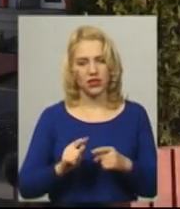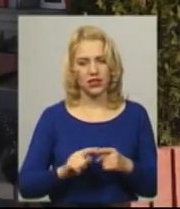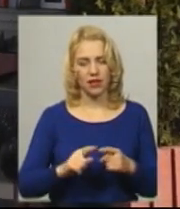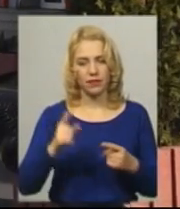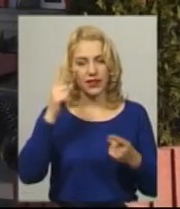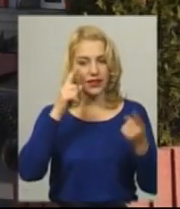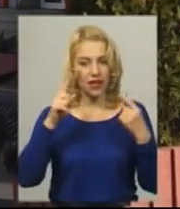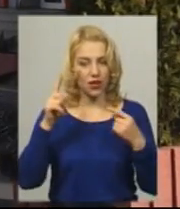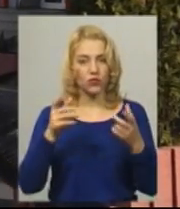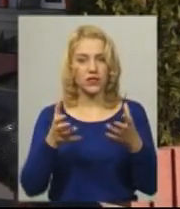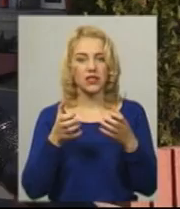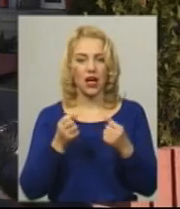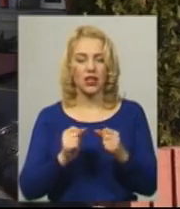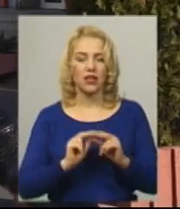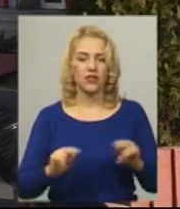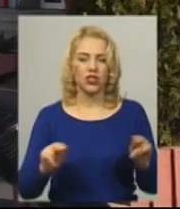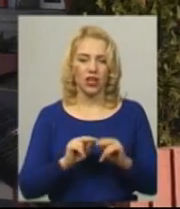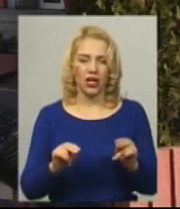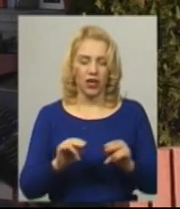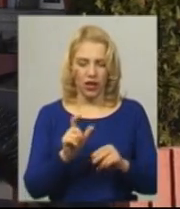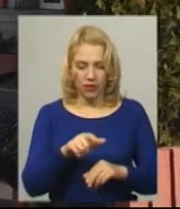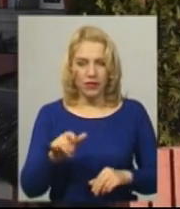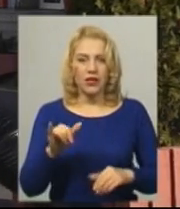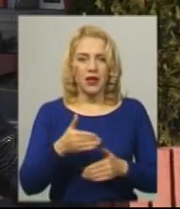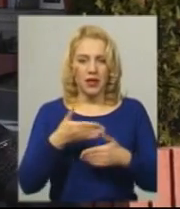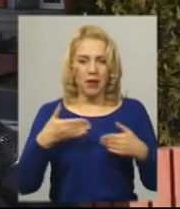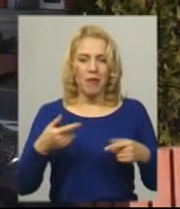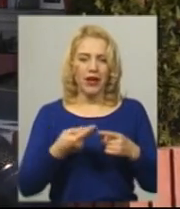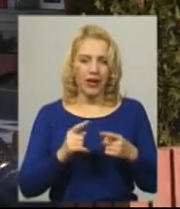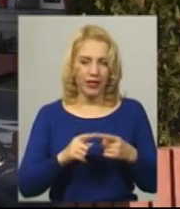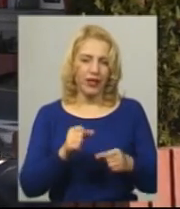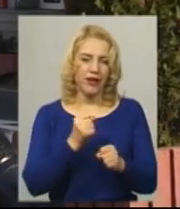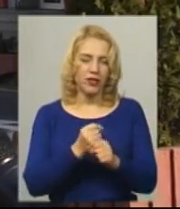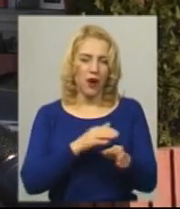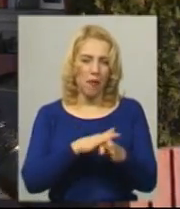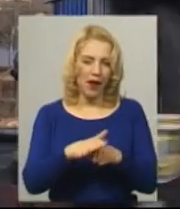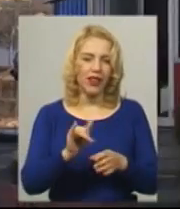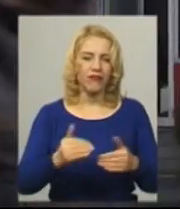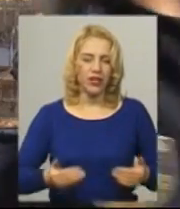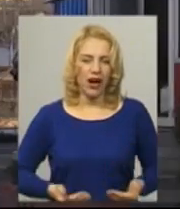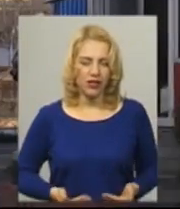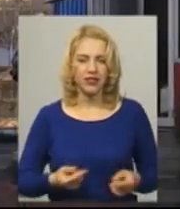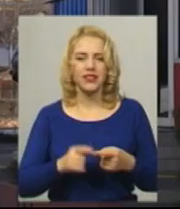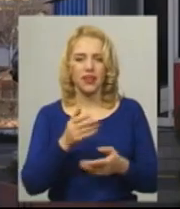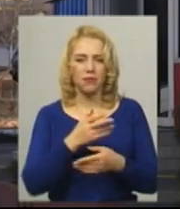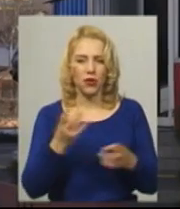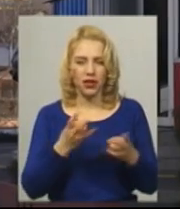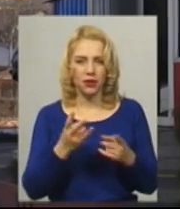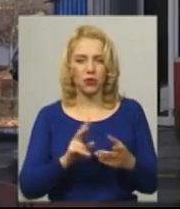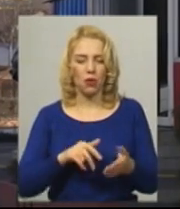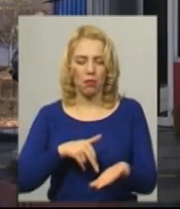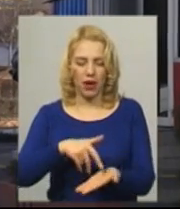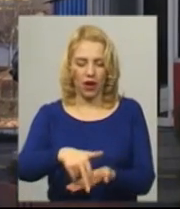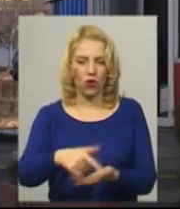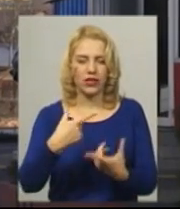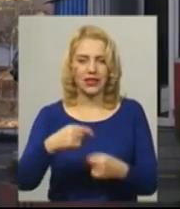Ідею взяли вчителі і ми її зробили в реальність. Потрібно переходити там,